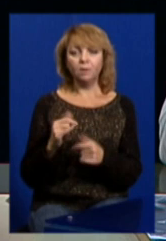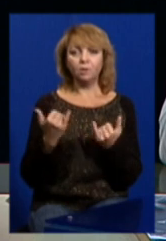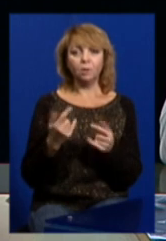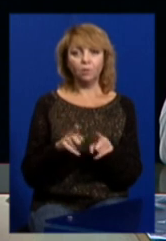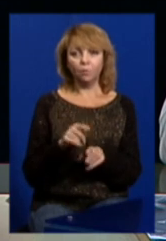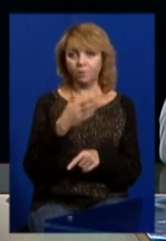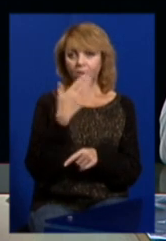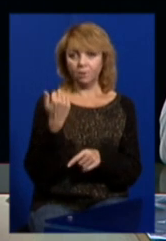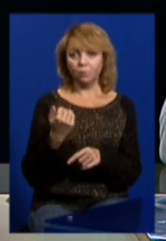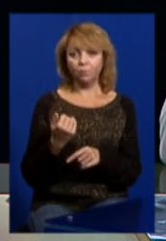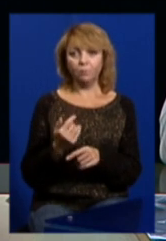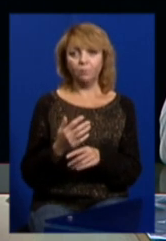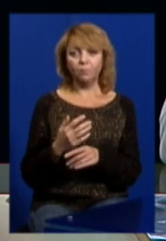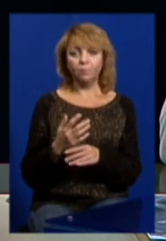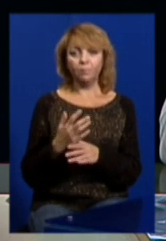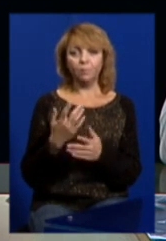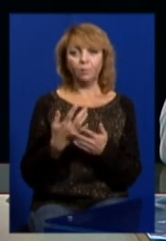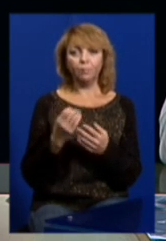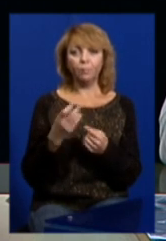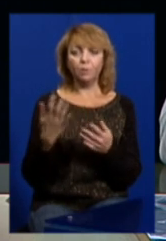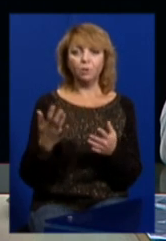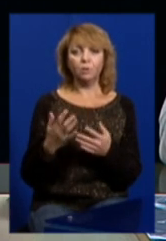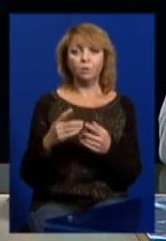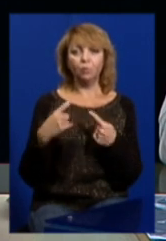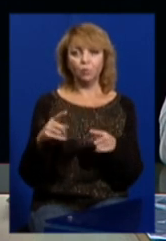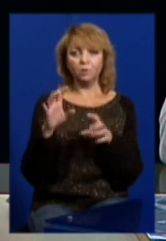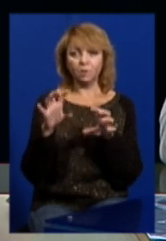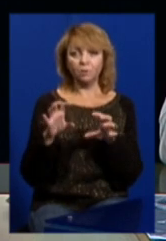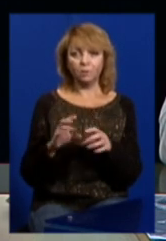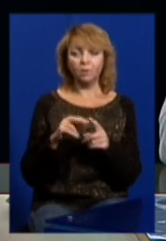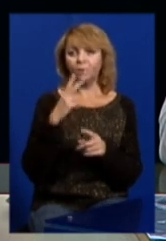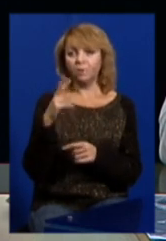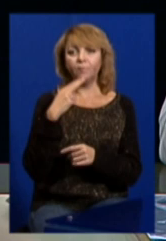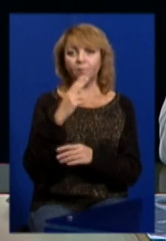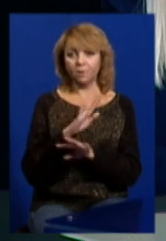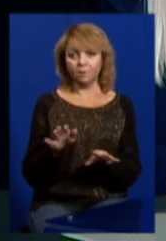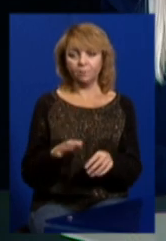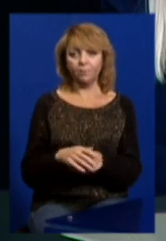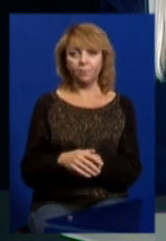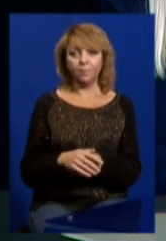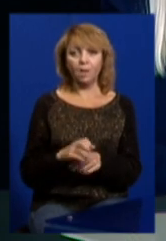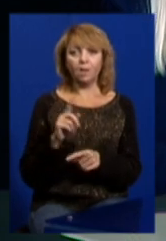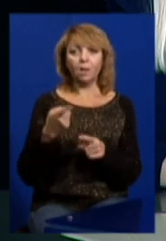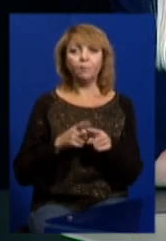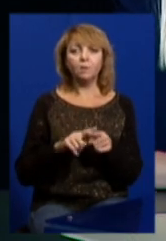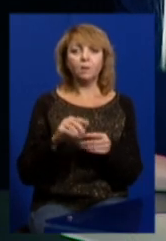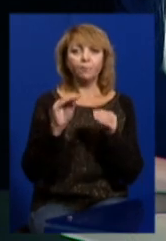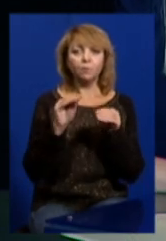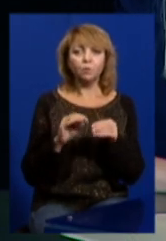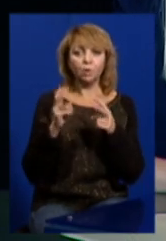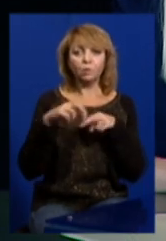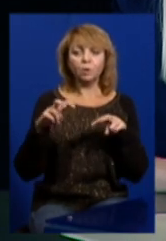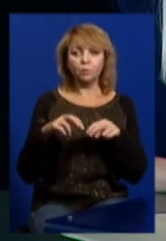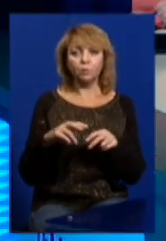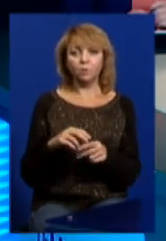зараз цього немає більш лояльного законодавства, і тому на це просто не звертається увага. А як це фіксується і розслідується, на вашу